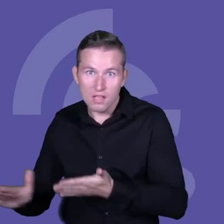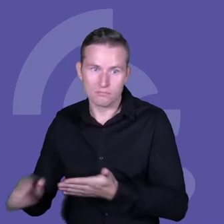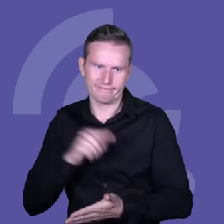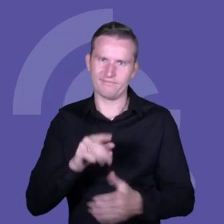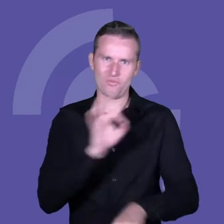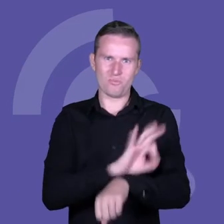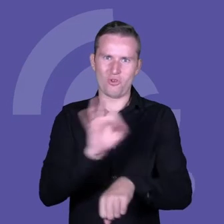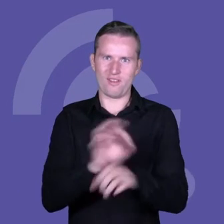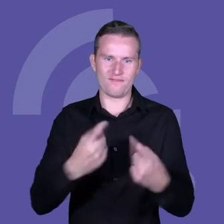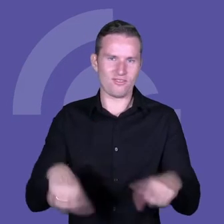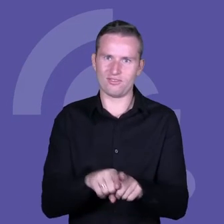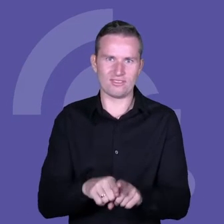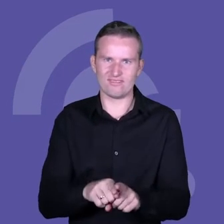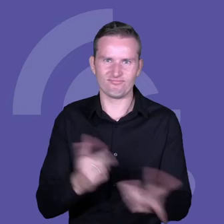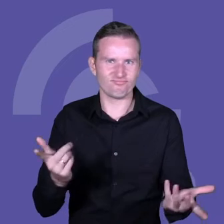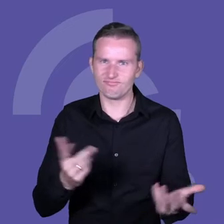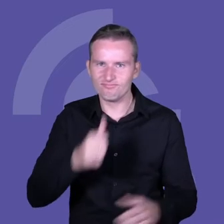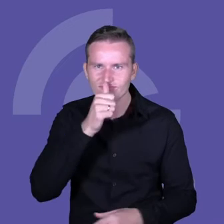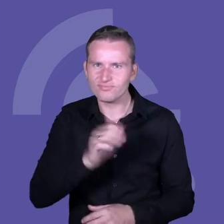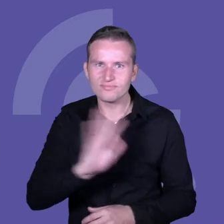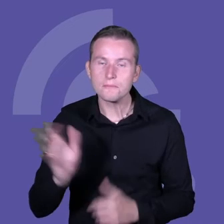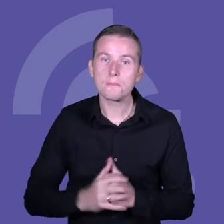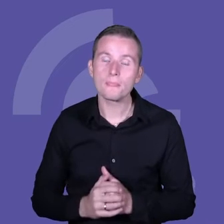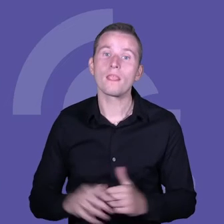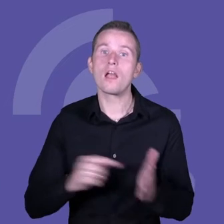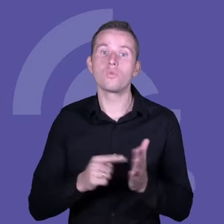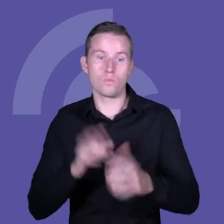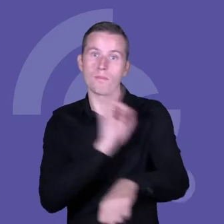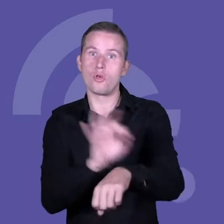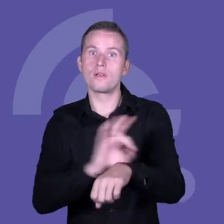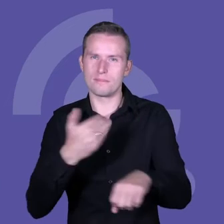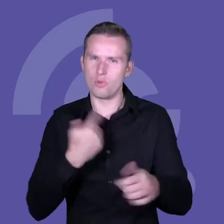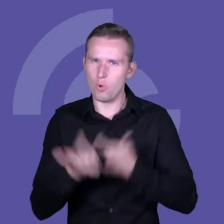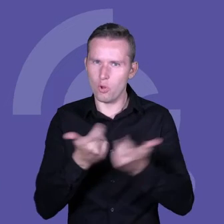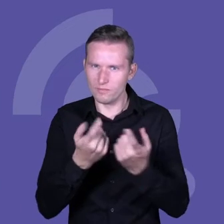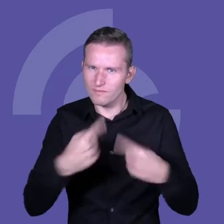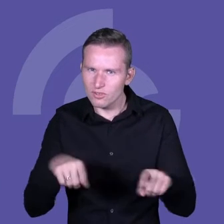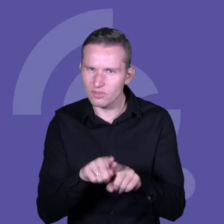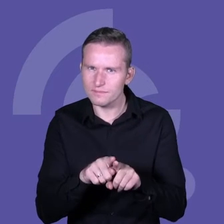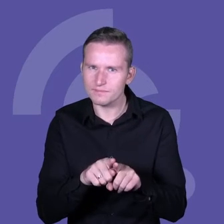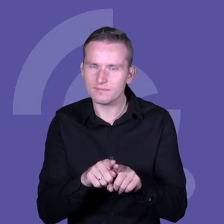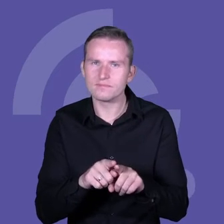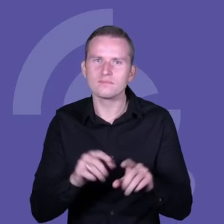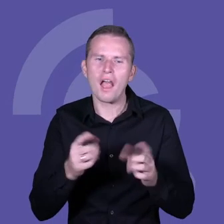patrząc, jak ten projekt był realizowany, to jest program